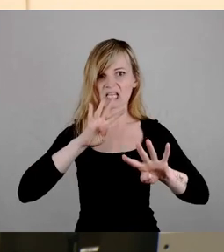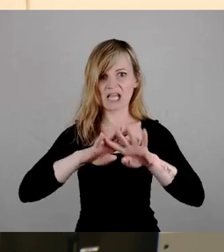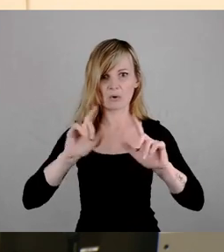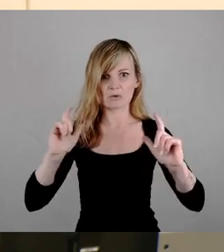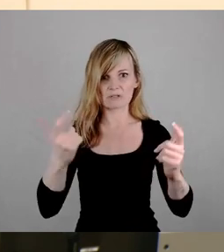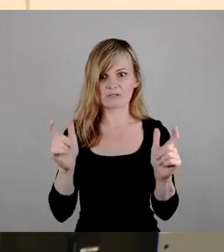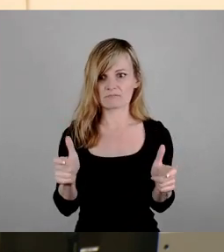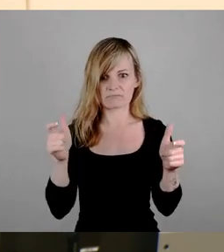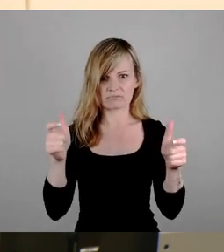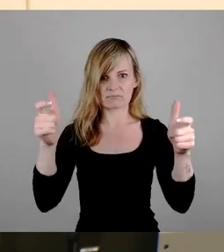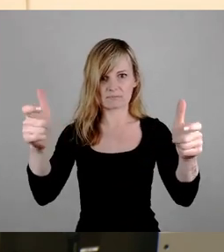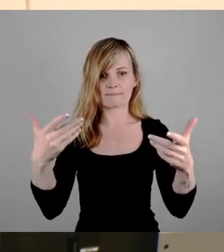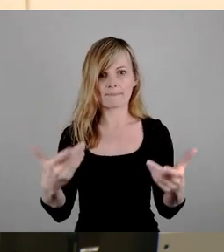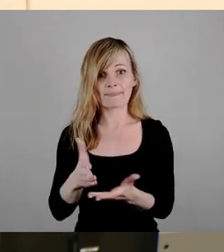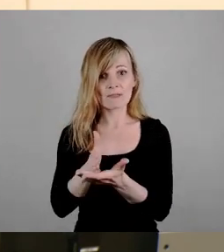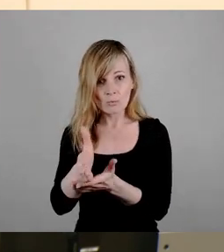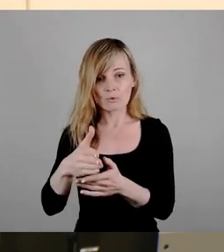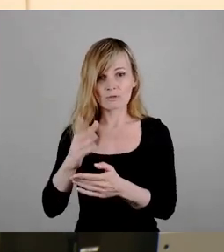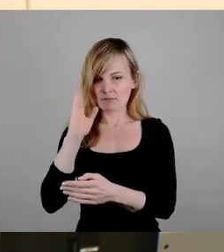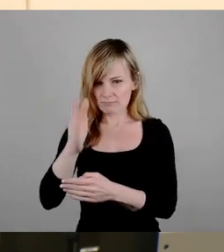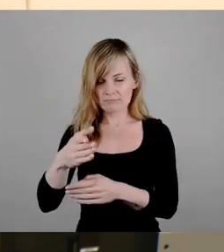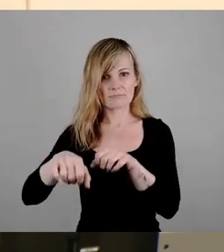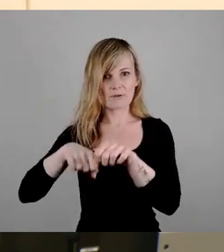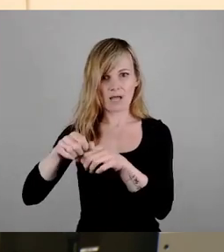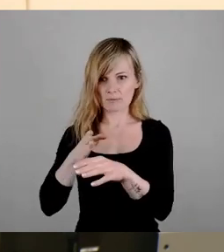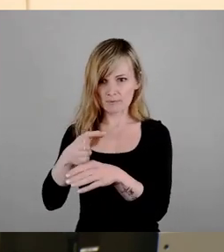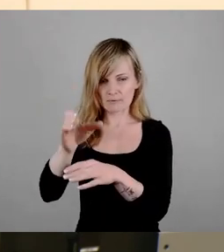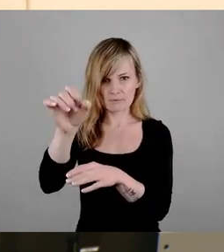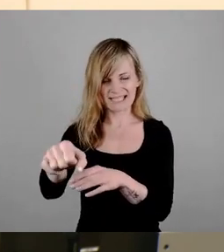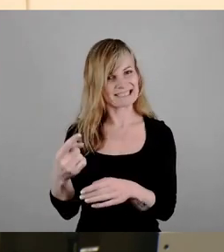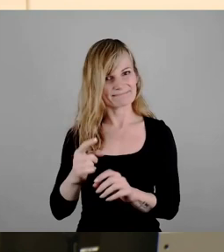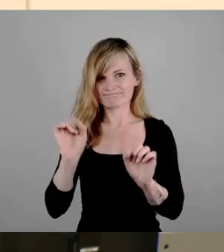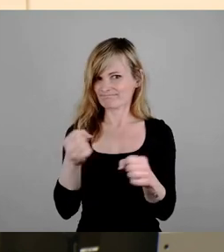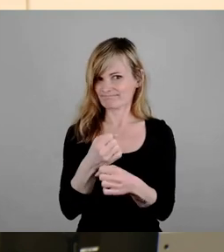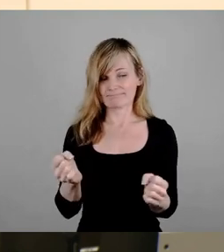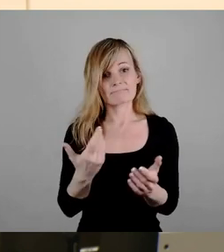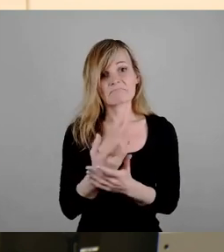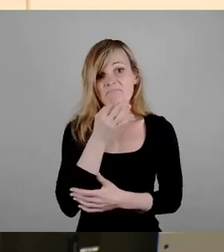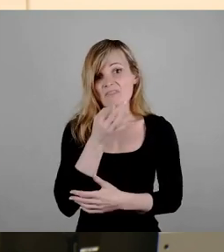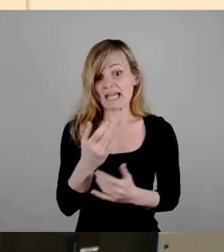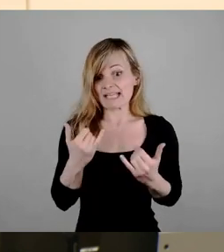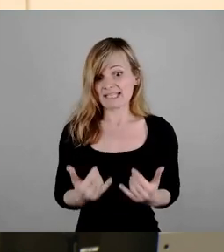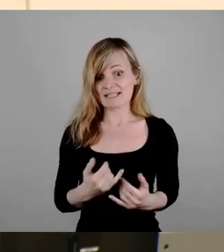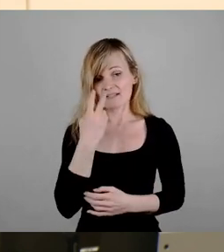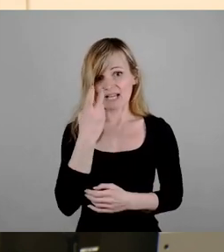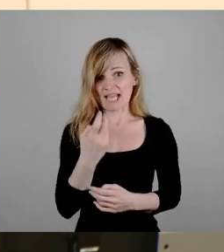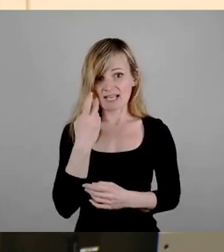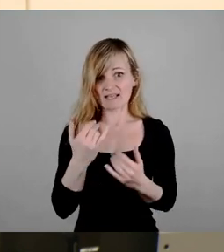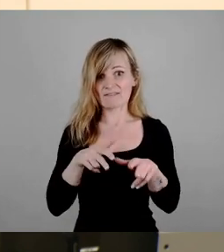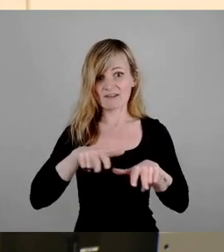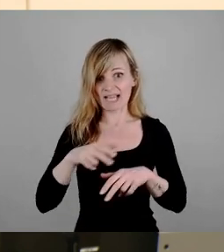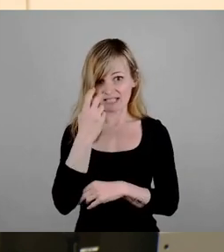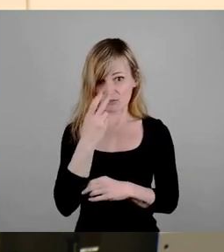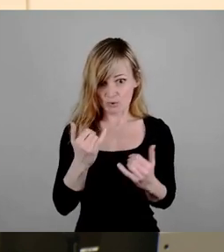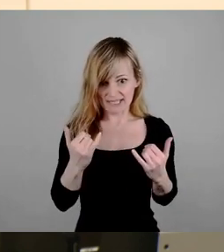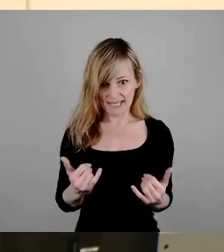Das heißt, es wird keinen durchgehenden Radweg geben. Das ist natürlich auch eine Frage, ob man den Verkehrsversuch jetzt macht oder ob man lieber später macht, wenn man Klarheit